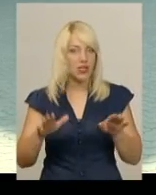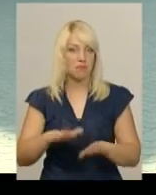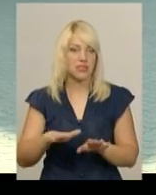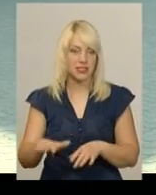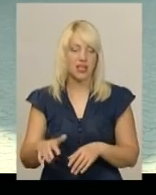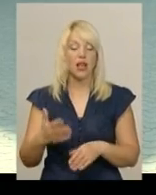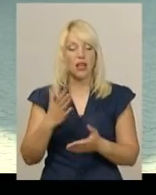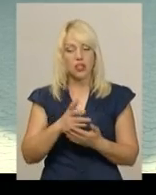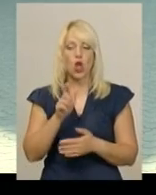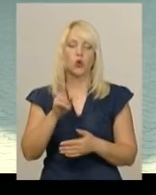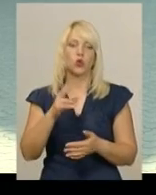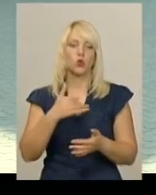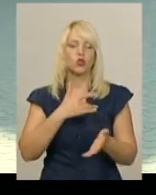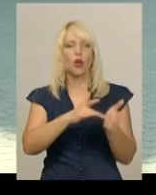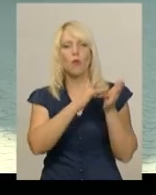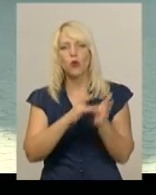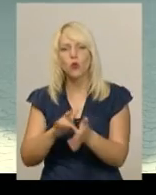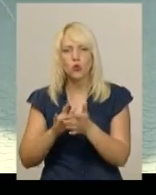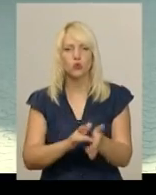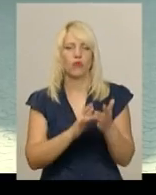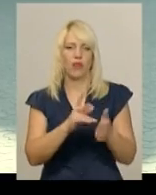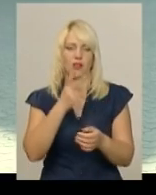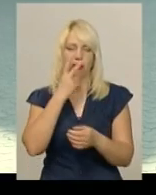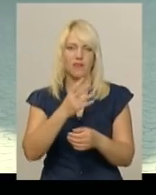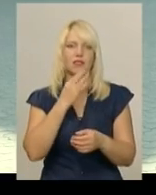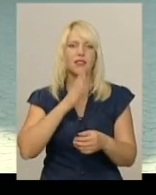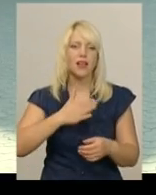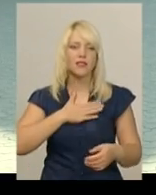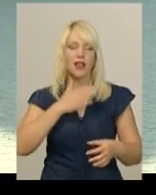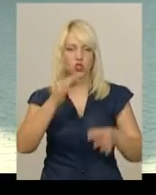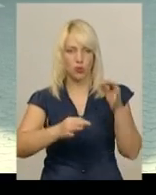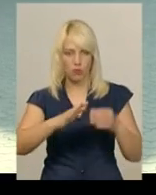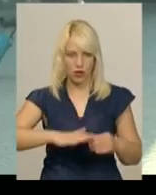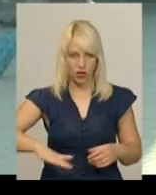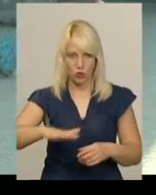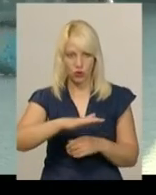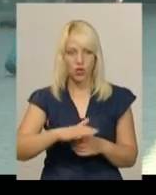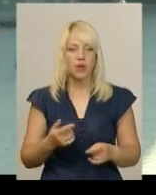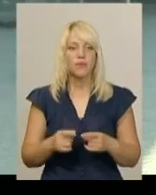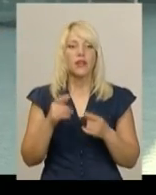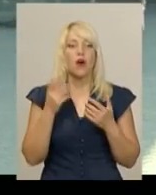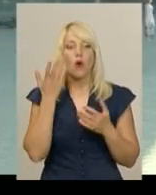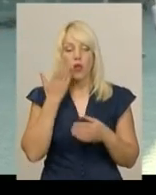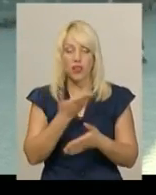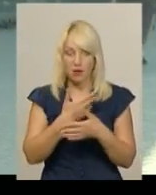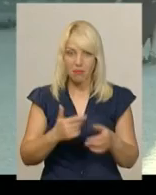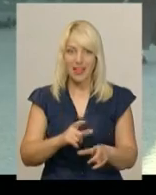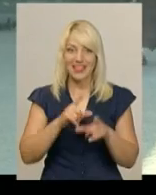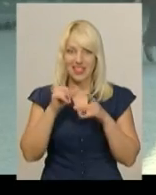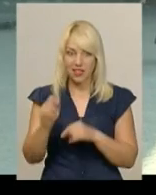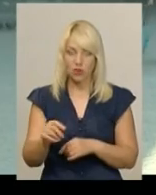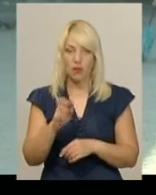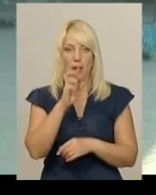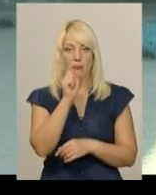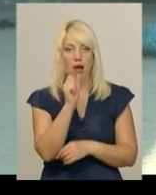подружувати, дивитися на краєвиди нашого гарного, дуже подільського краю. Коли ми їдемо в район